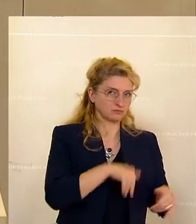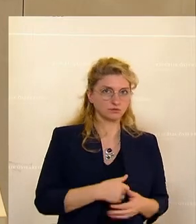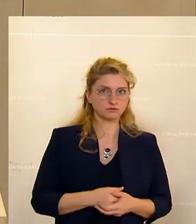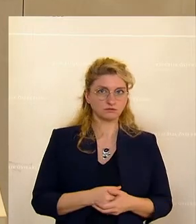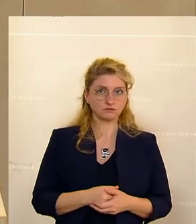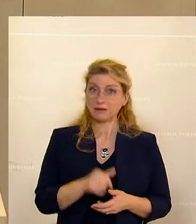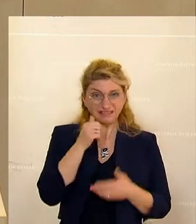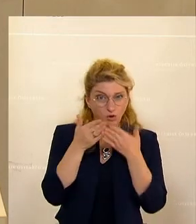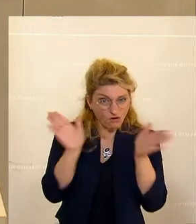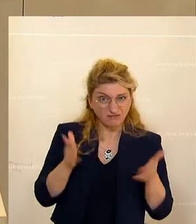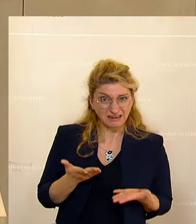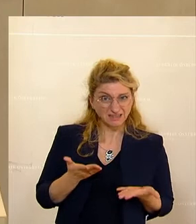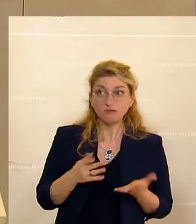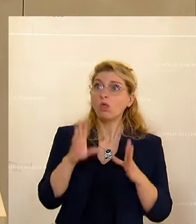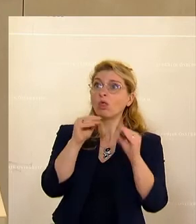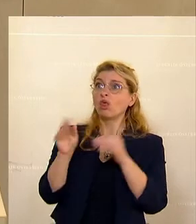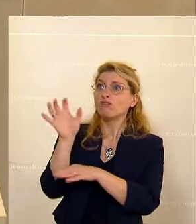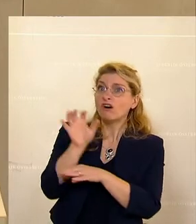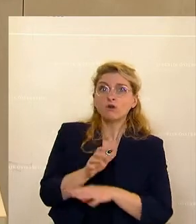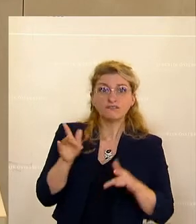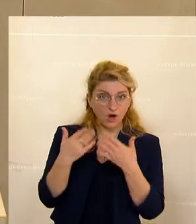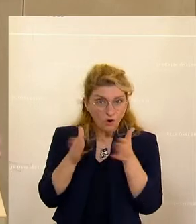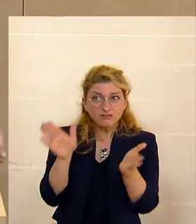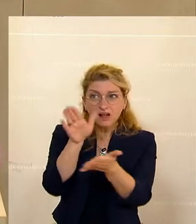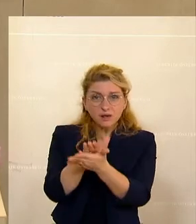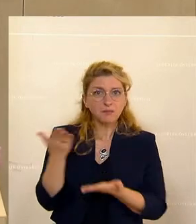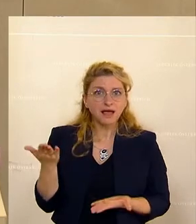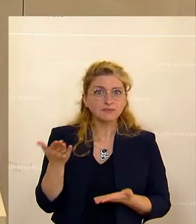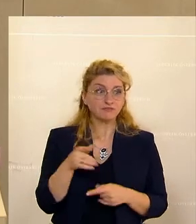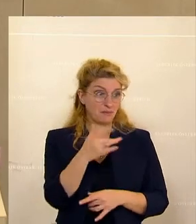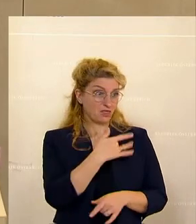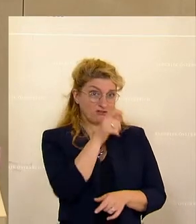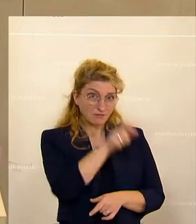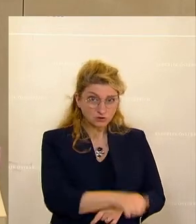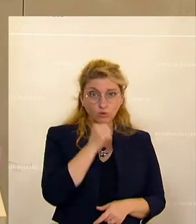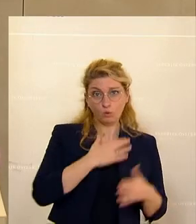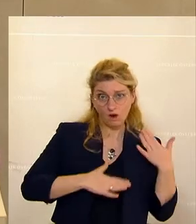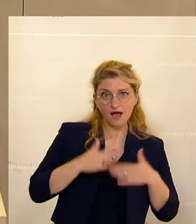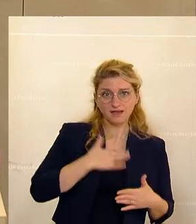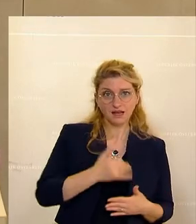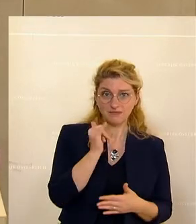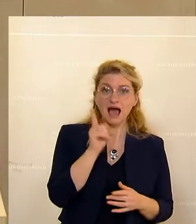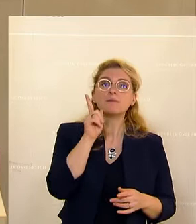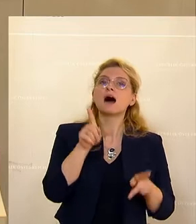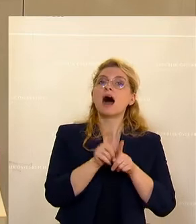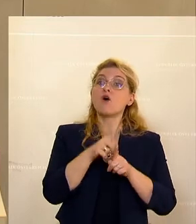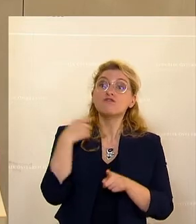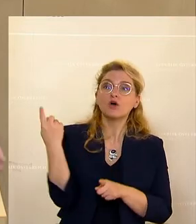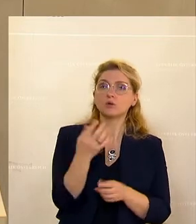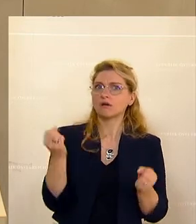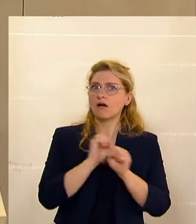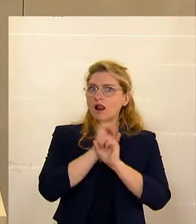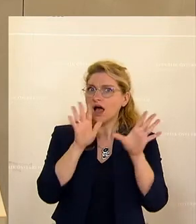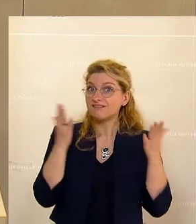öffentlich stehen. Das ist nicht nur unangenehm für die Betroffenen, sondern eins muss uns allen klar sein.